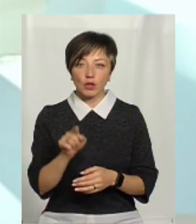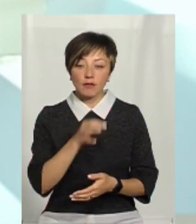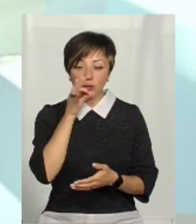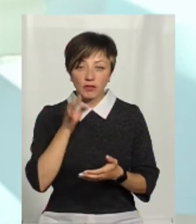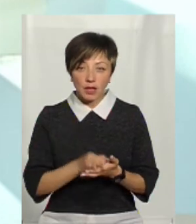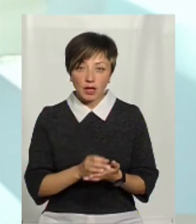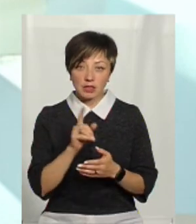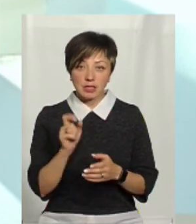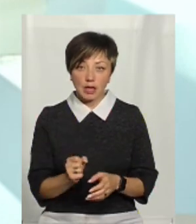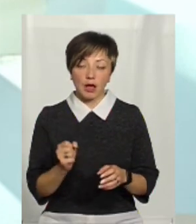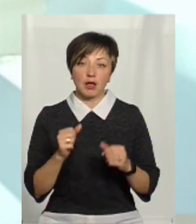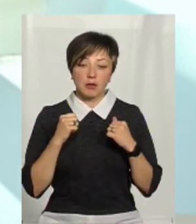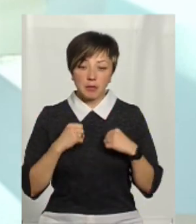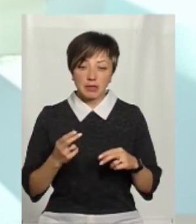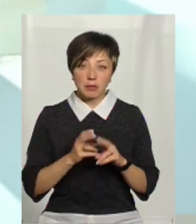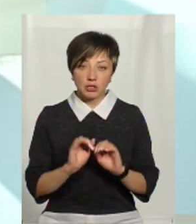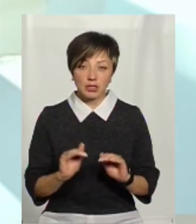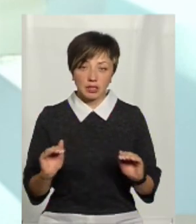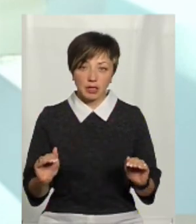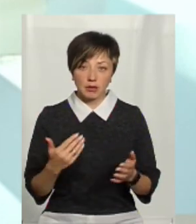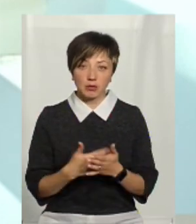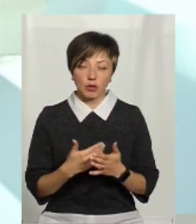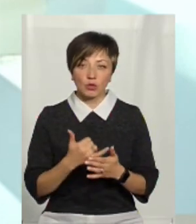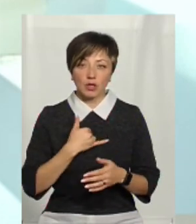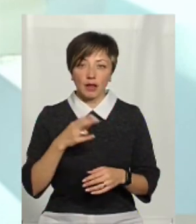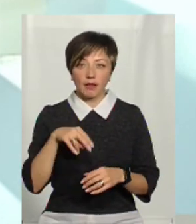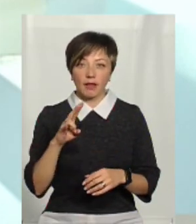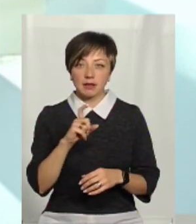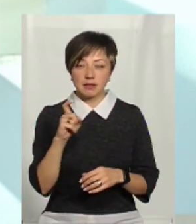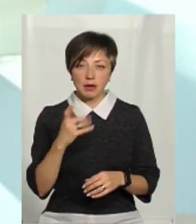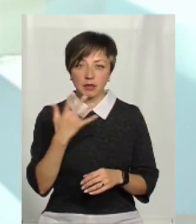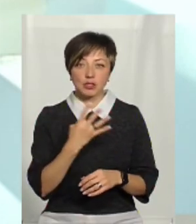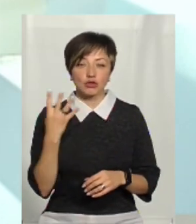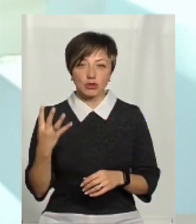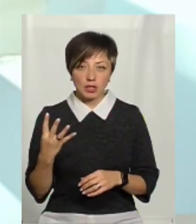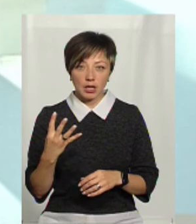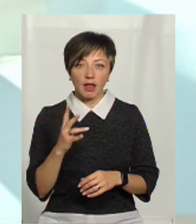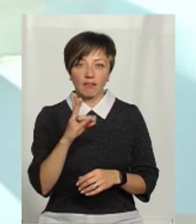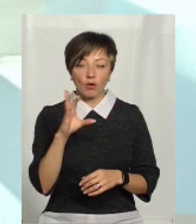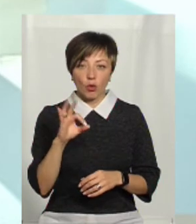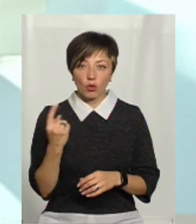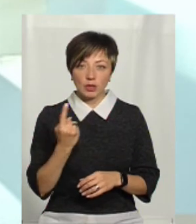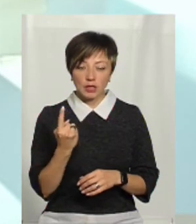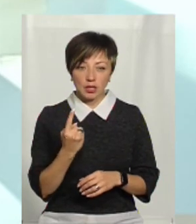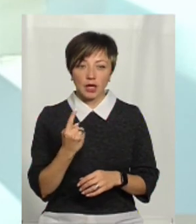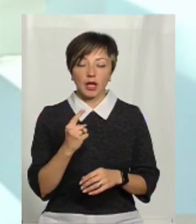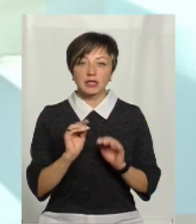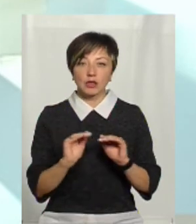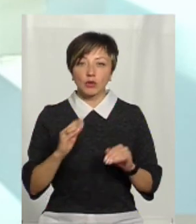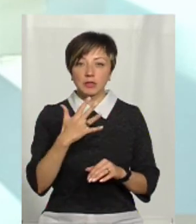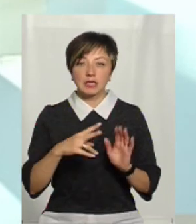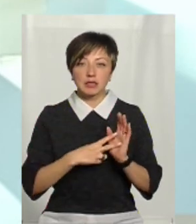що вони несуть відповідальність за безпечність цих дітей До прикладу у нас ДНЗ номер 54 НВО номер 1 ДНЗ номер